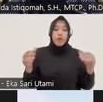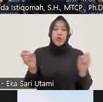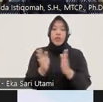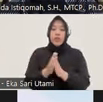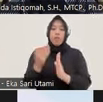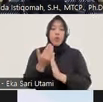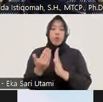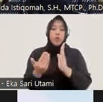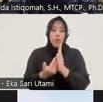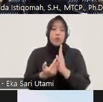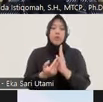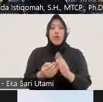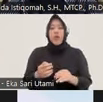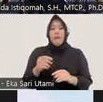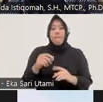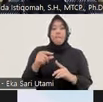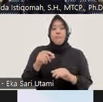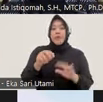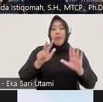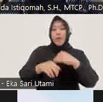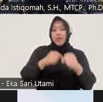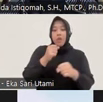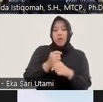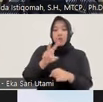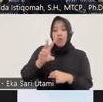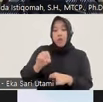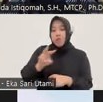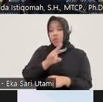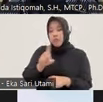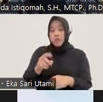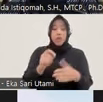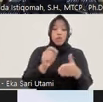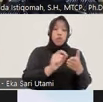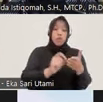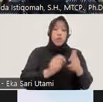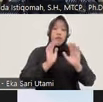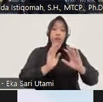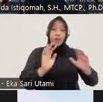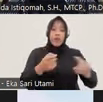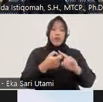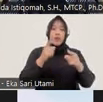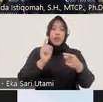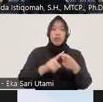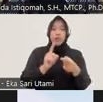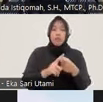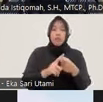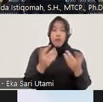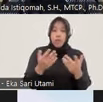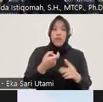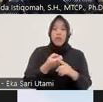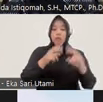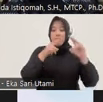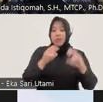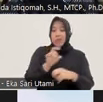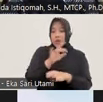dan juga perpolapan ber21 ini juga kemudian bisa kita temukan di banyak tulisan kawan-kawan dari peneliti